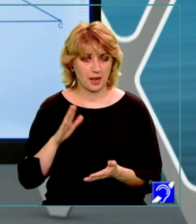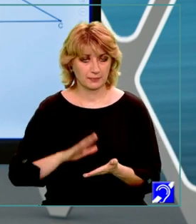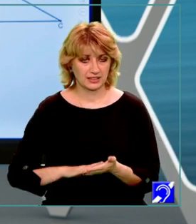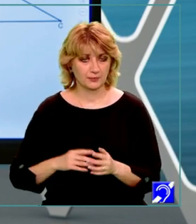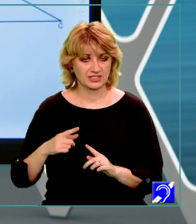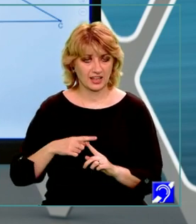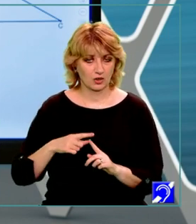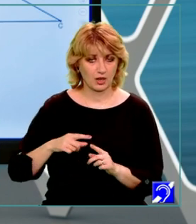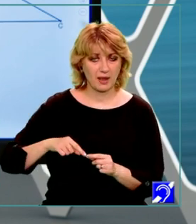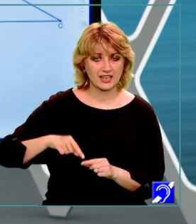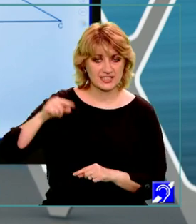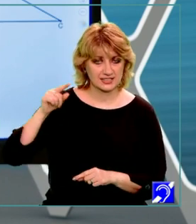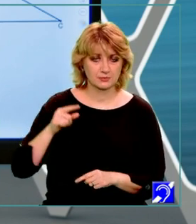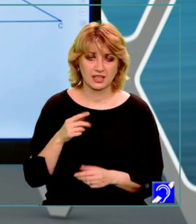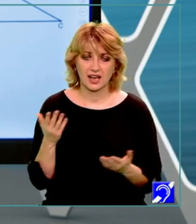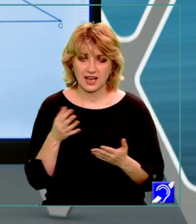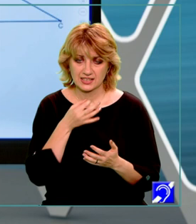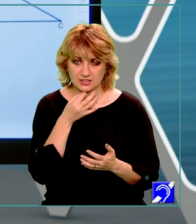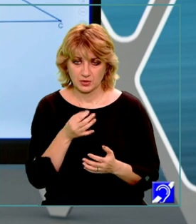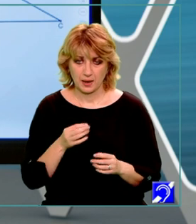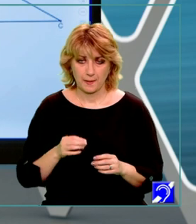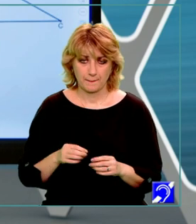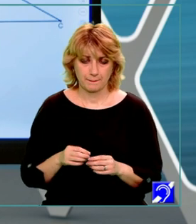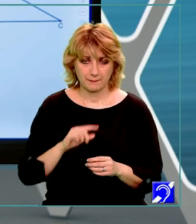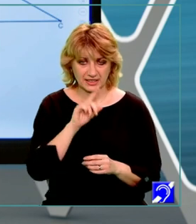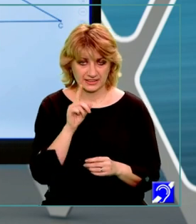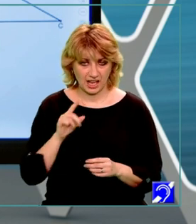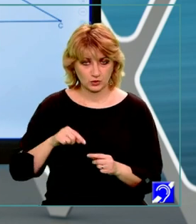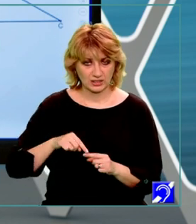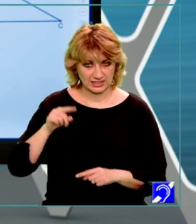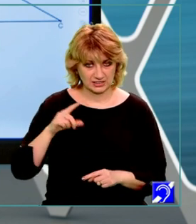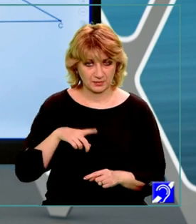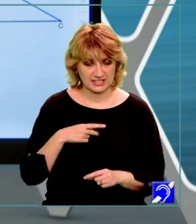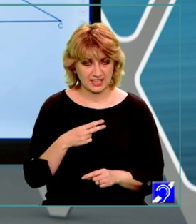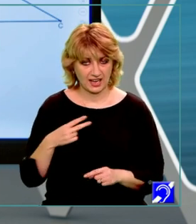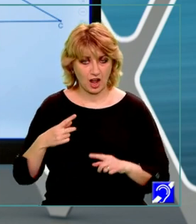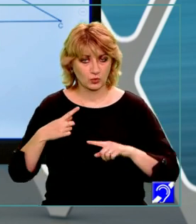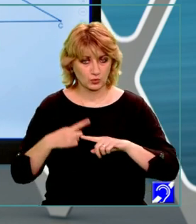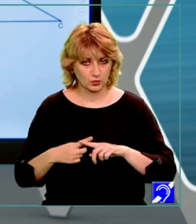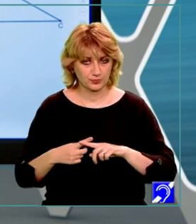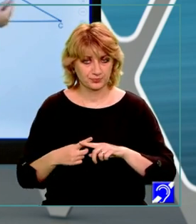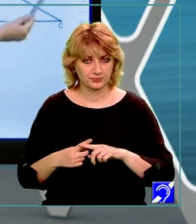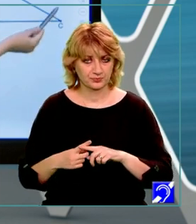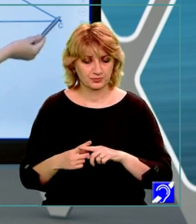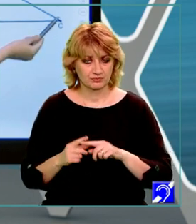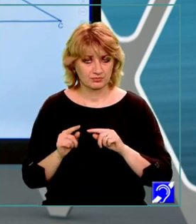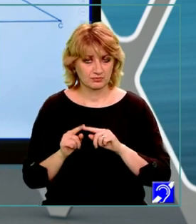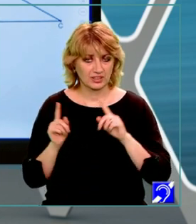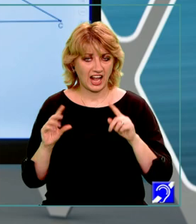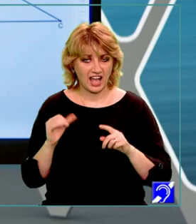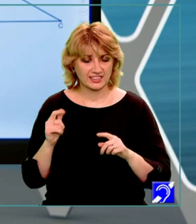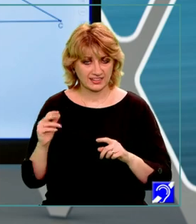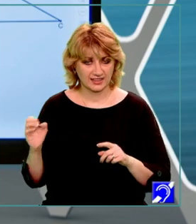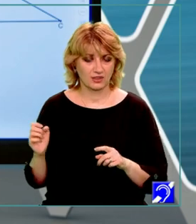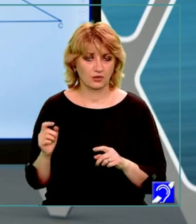teorema înălțimii care spune pătratul înălțimii este egal cu produsul proiecțiilor catetelor pe